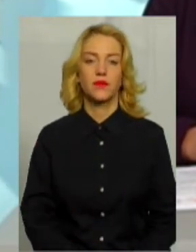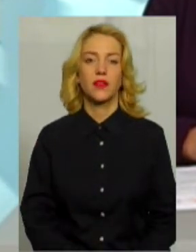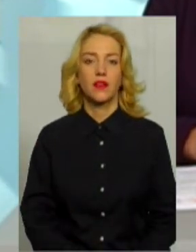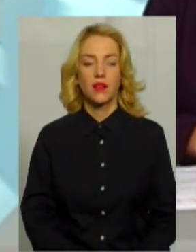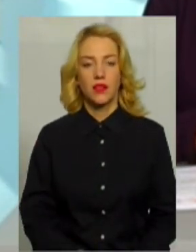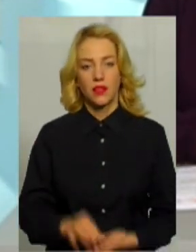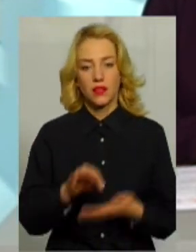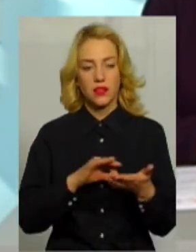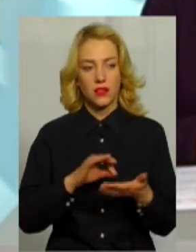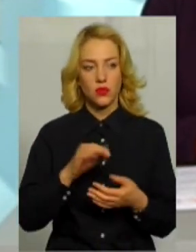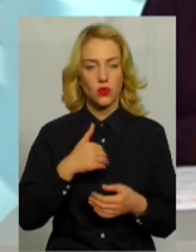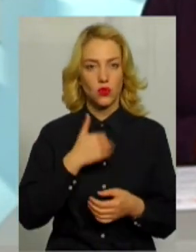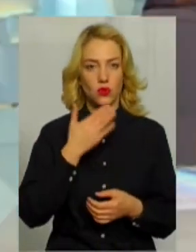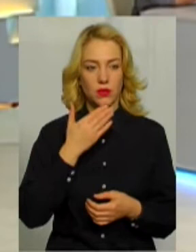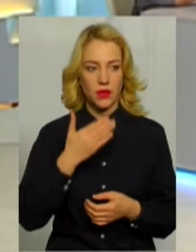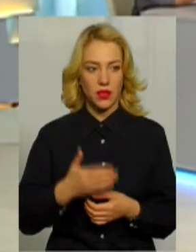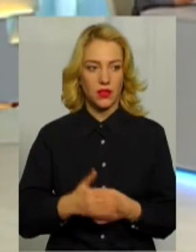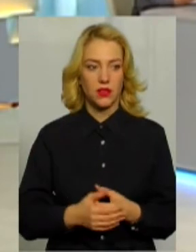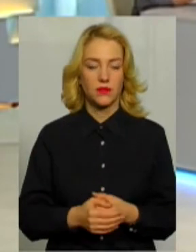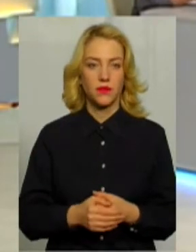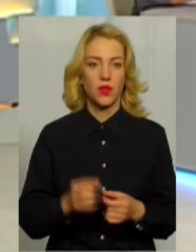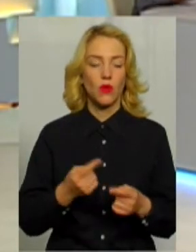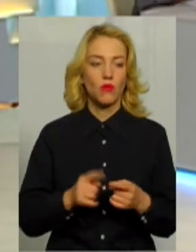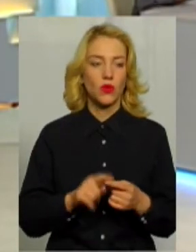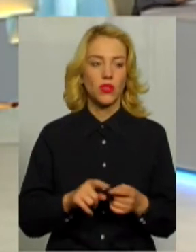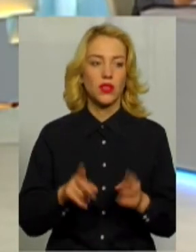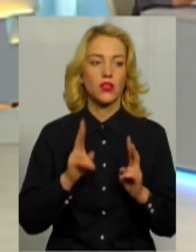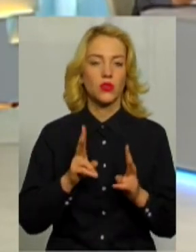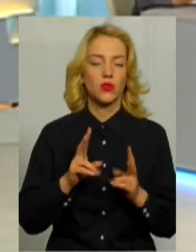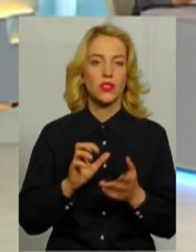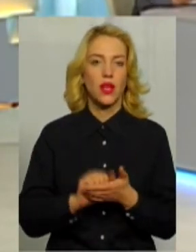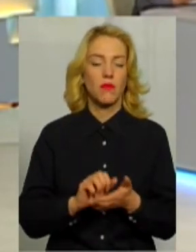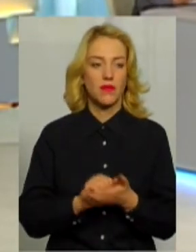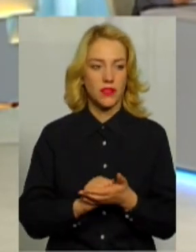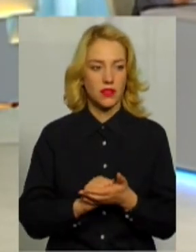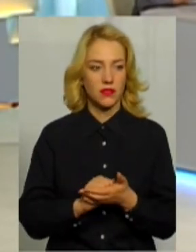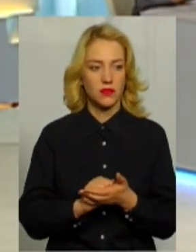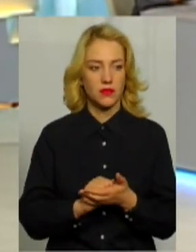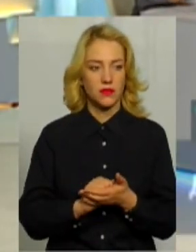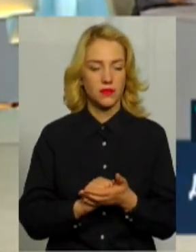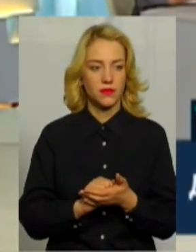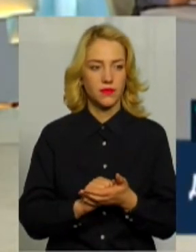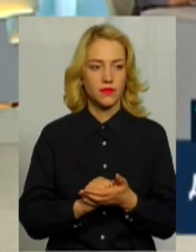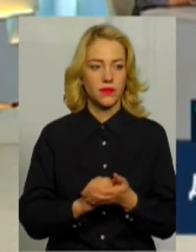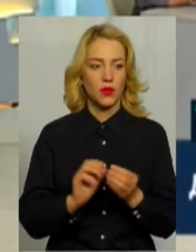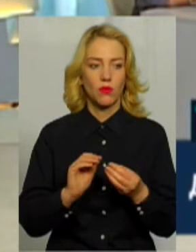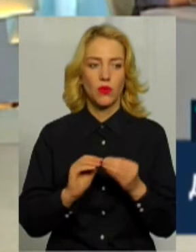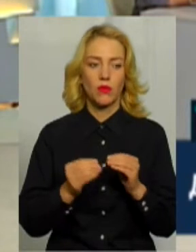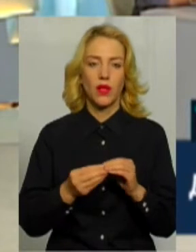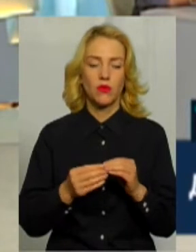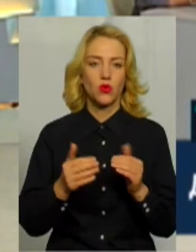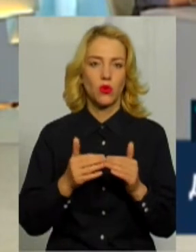Одразу хочу вас запитати про те, хто займався проблемою